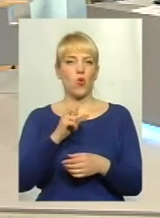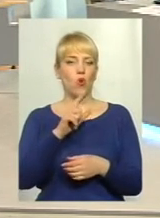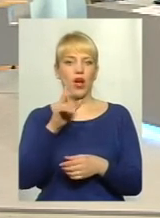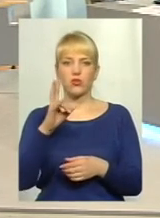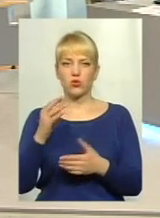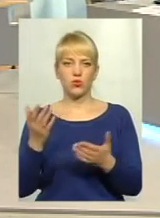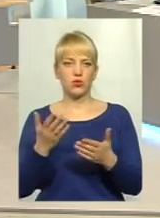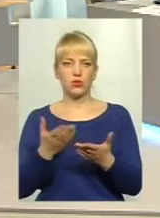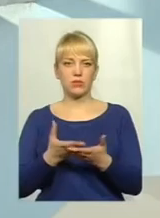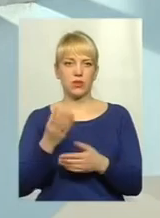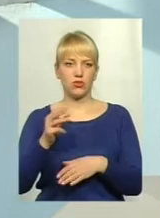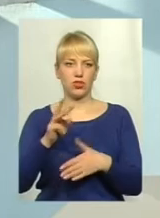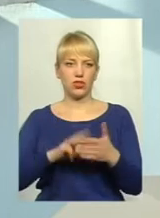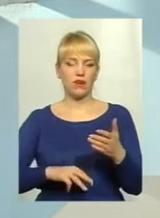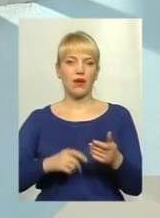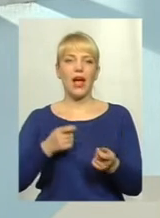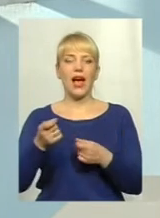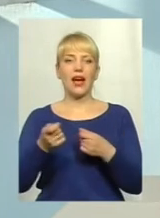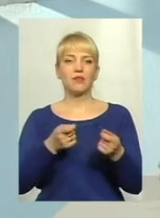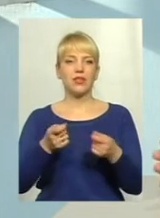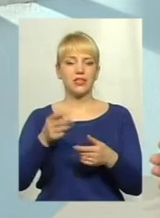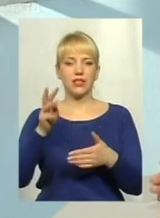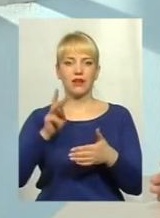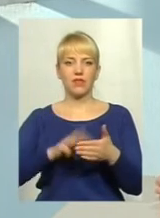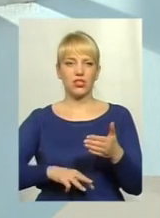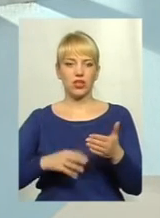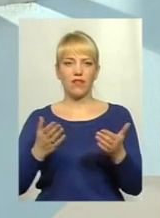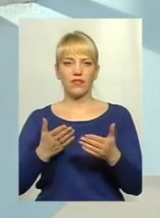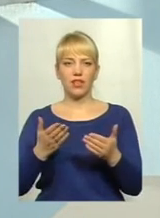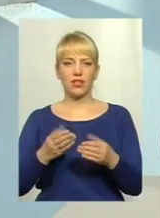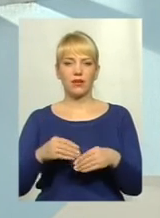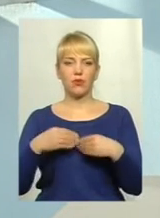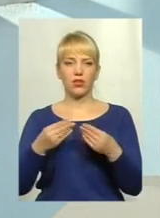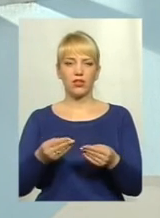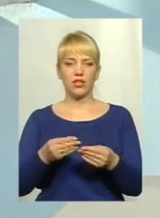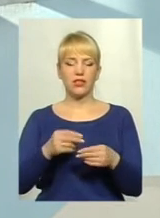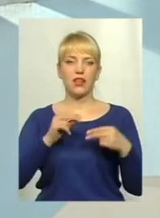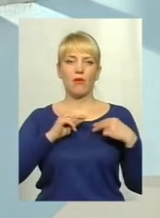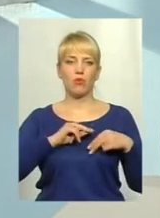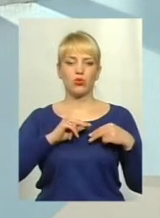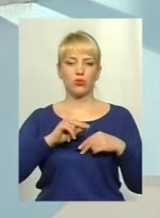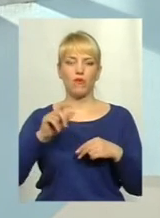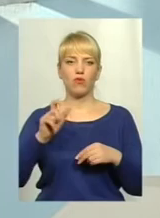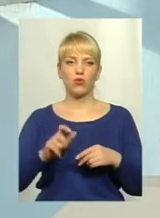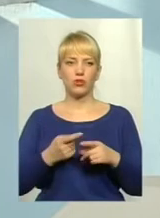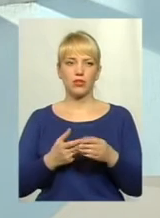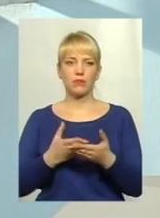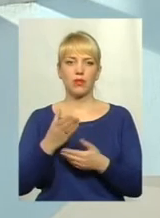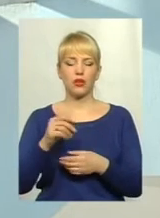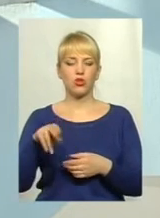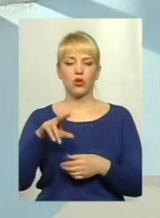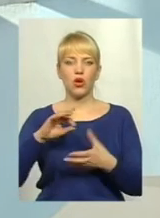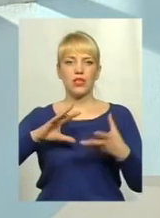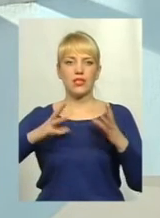сплачуються такі штрафи? Адміністративний штраф. Саме штраф, який накладається на посадову особу, сплачується до загального фонду